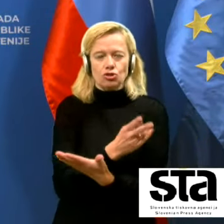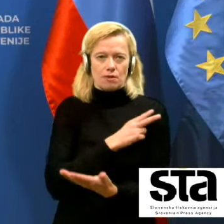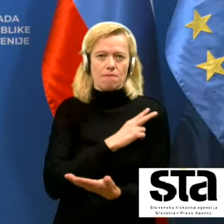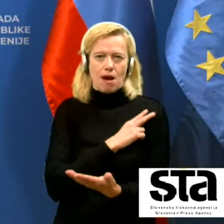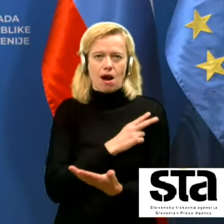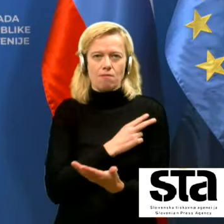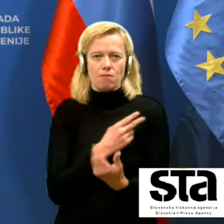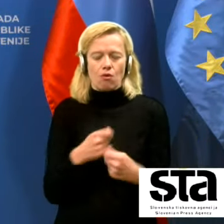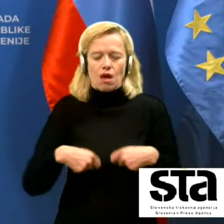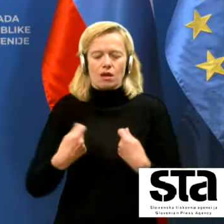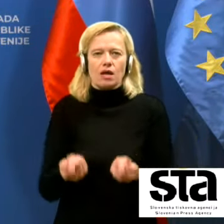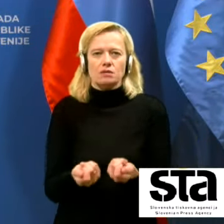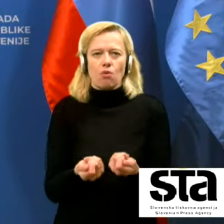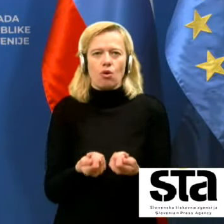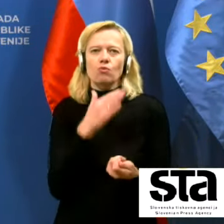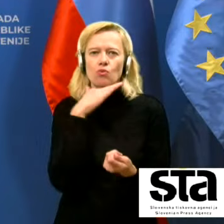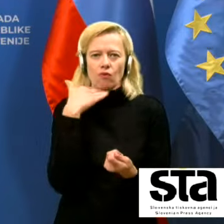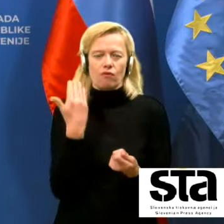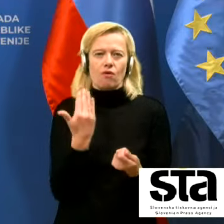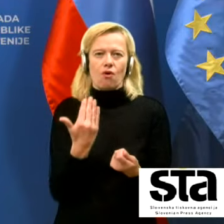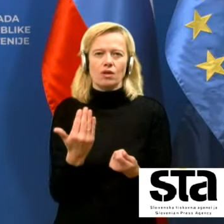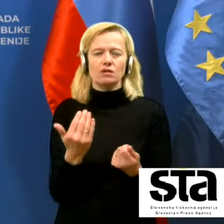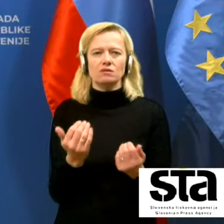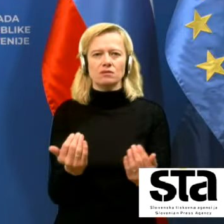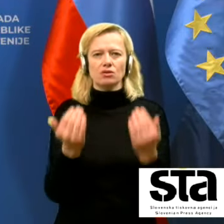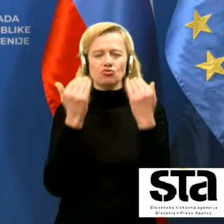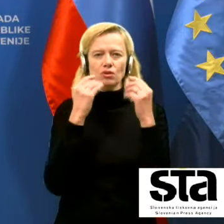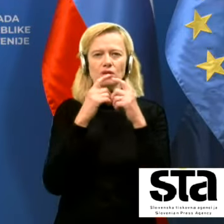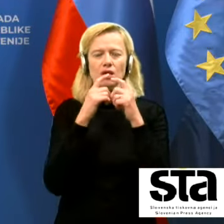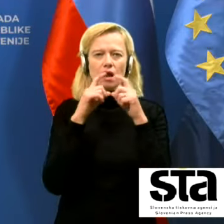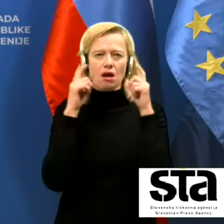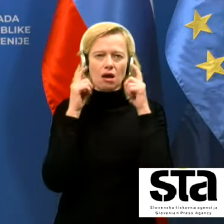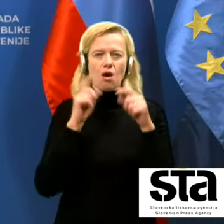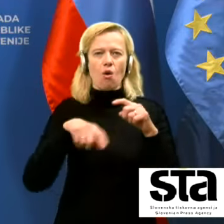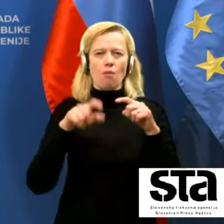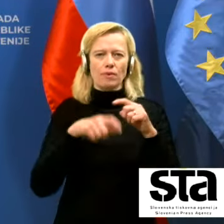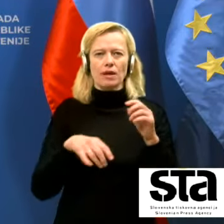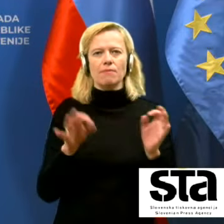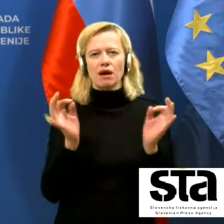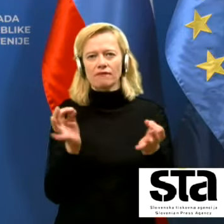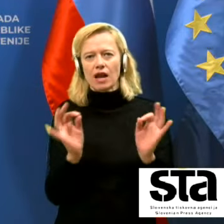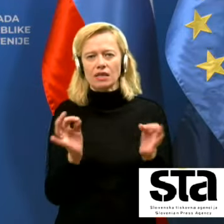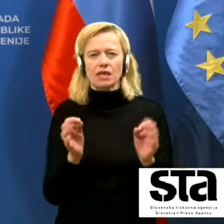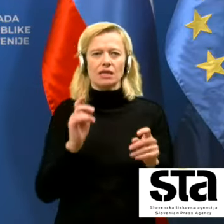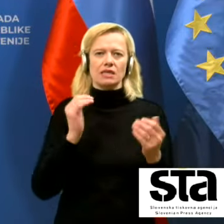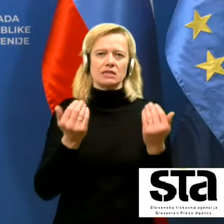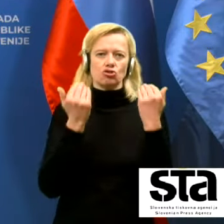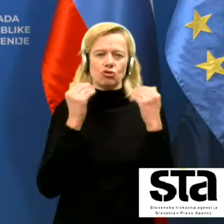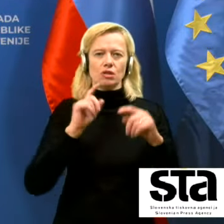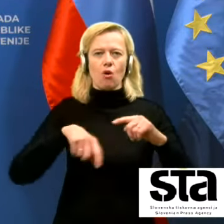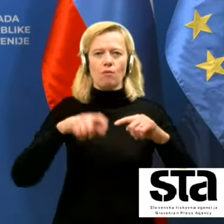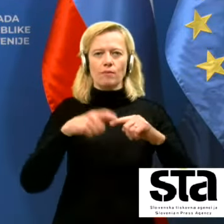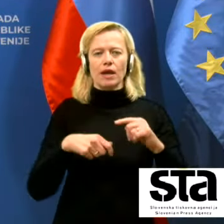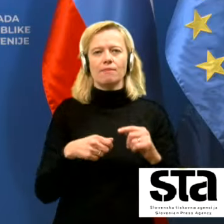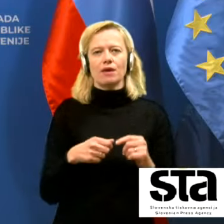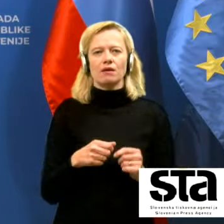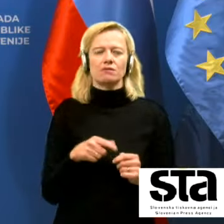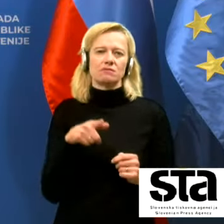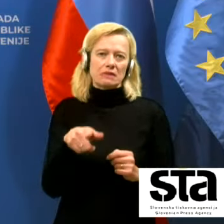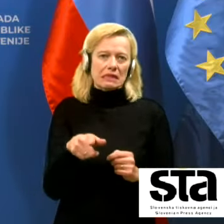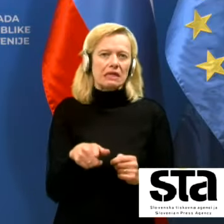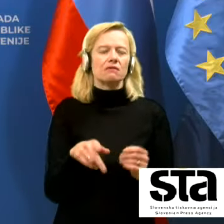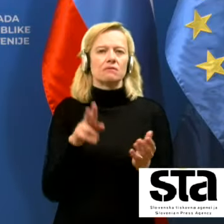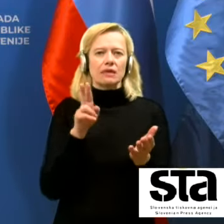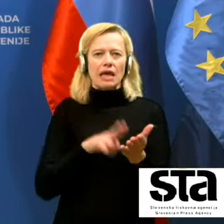razpolago dovolj zaščitne upreme, kvalitetne zaščitne upreme, ki dejansko je